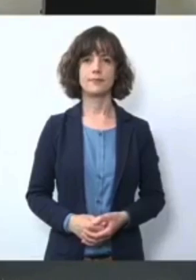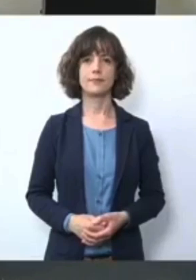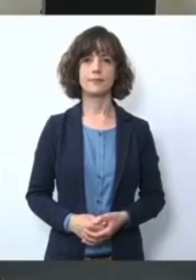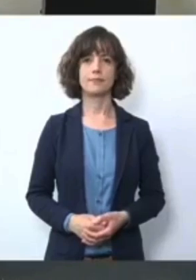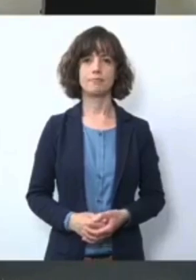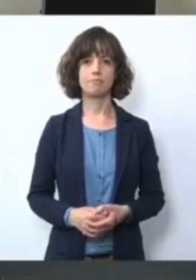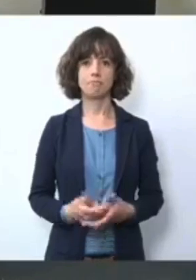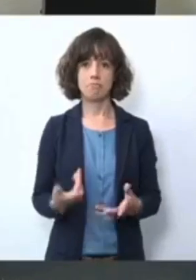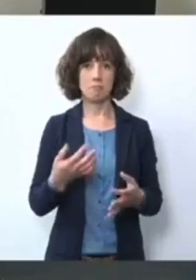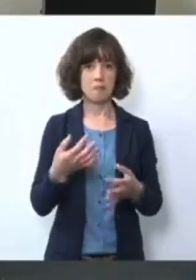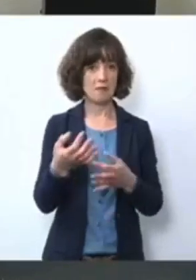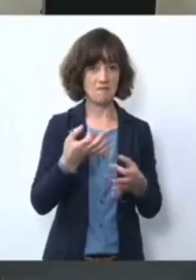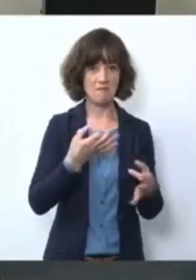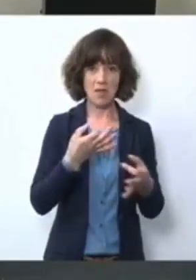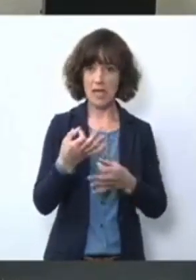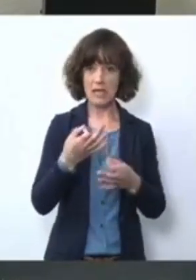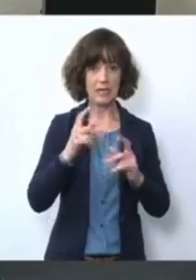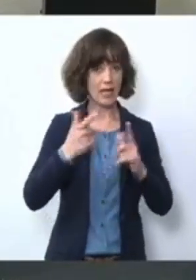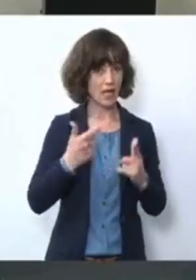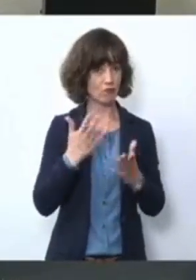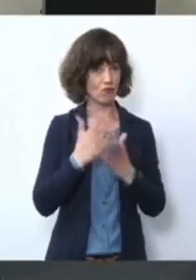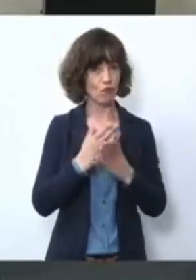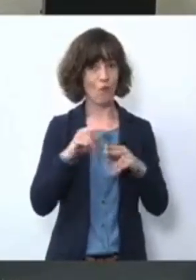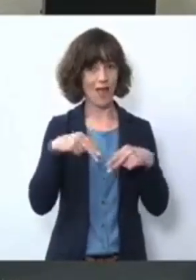Scheinen alle Fragen beantwortet gewesen zu sein schon?